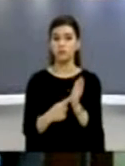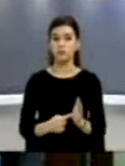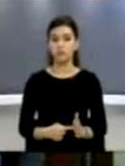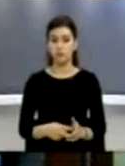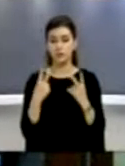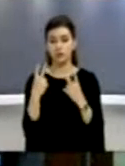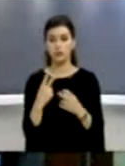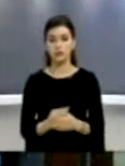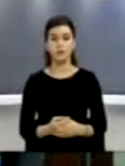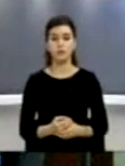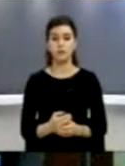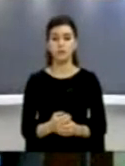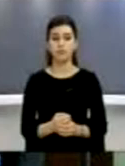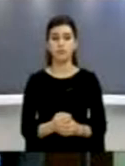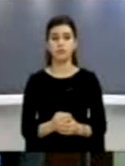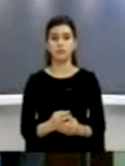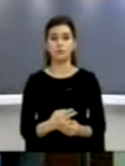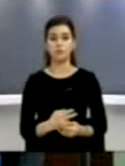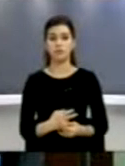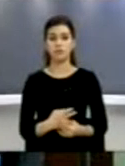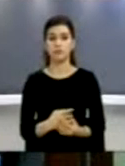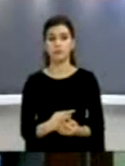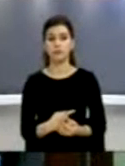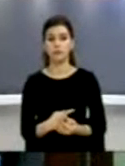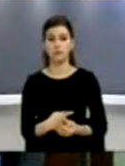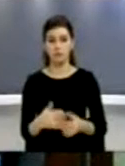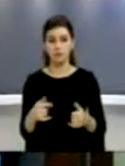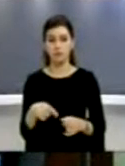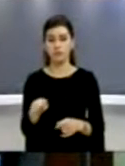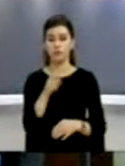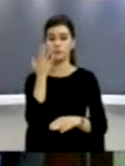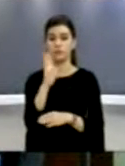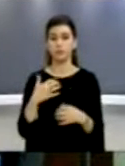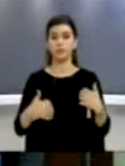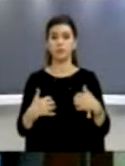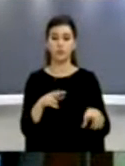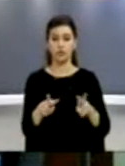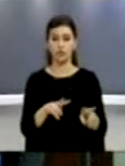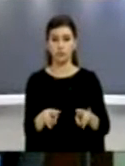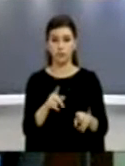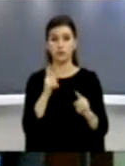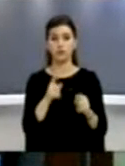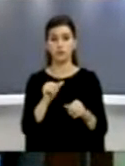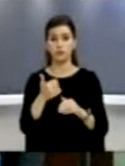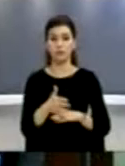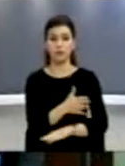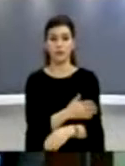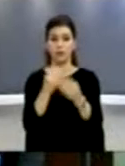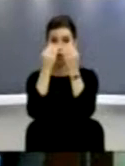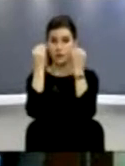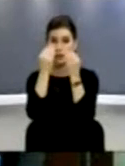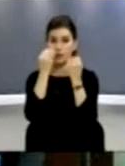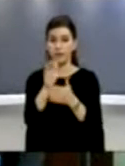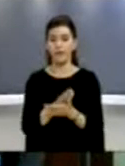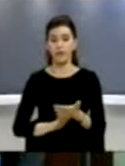trëndësishme dhe përmbajtësore. Aktualisht, kandidatët për gjyçtar është dashur që ta krye një trajnim filestar